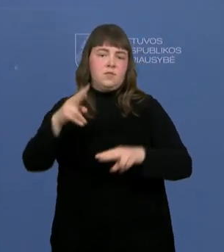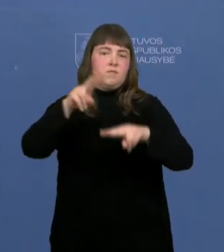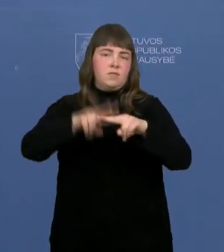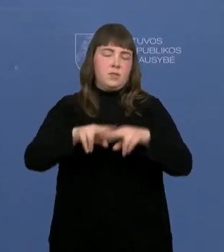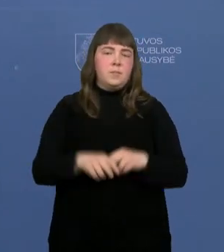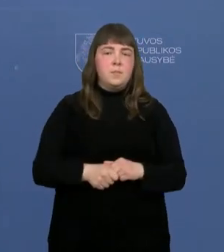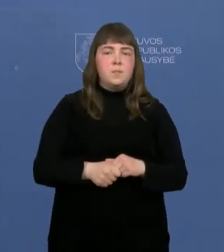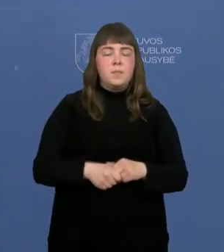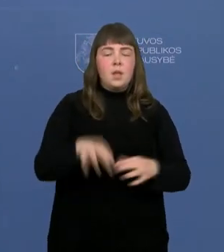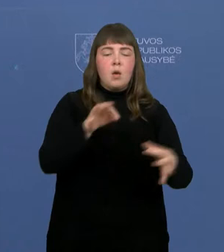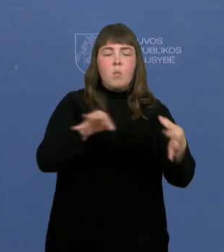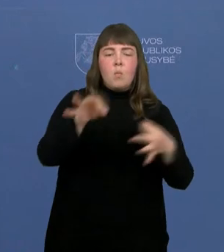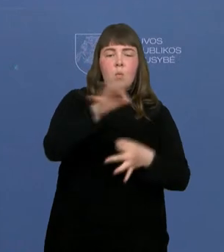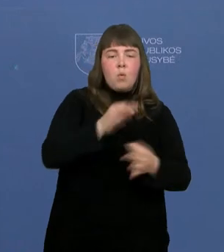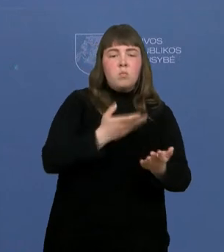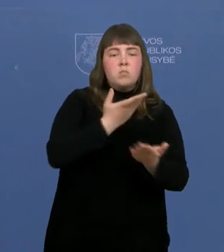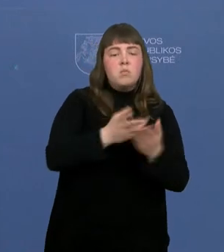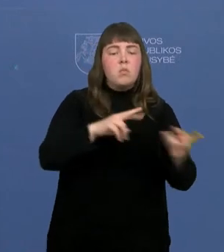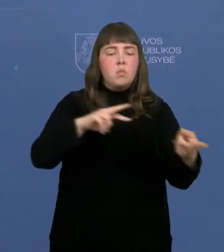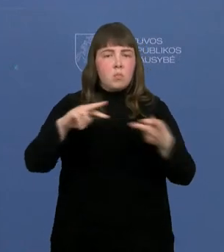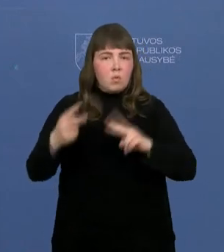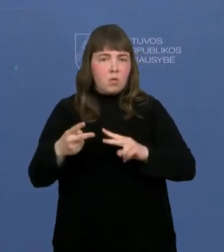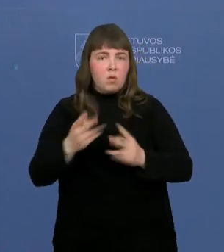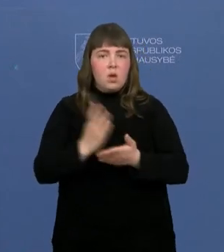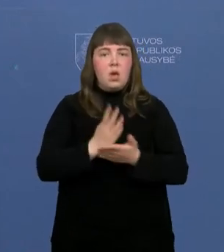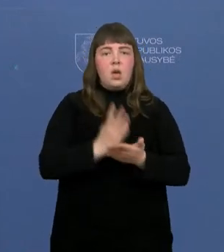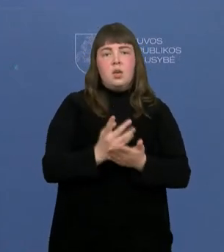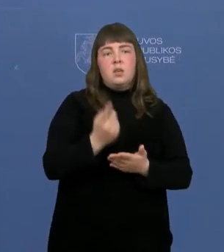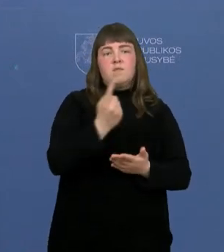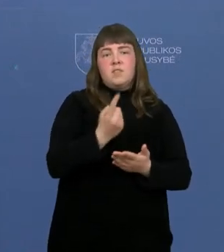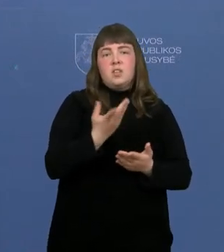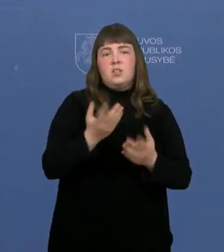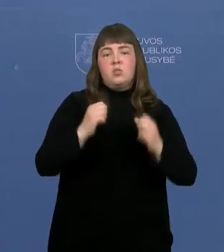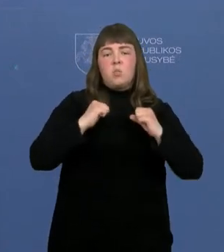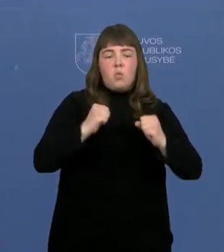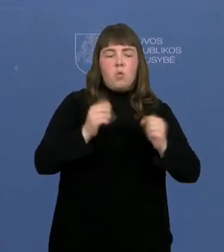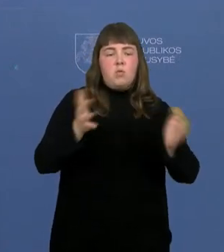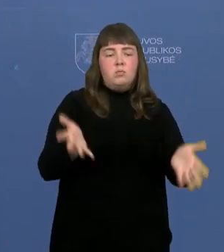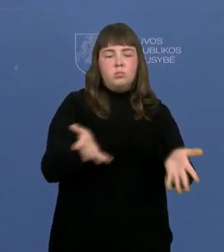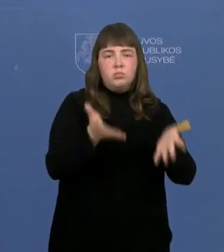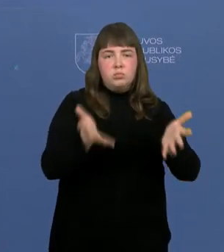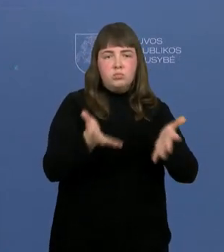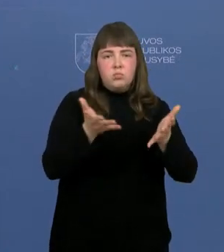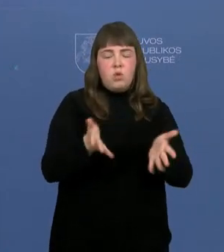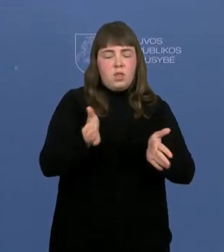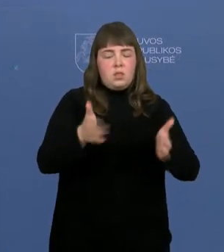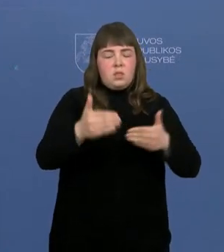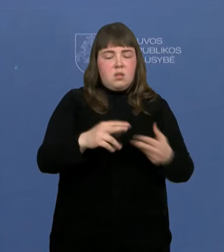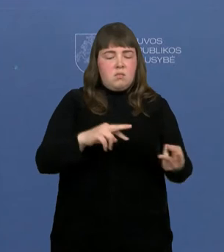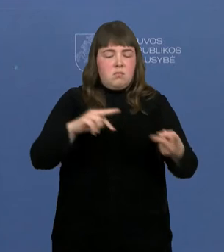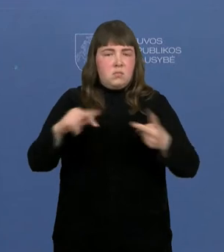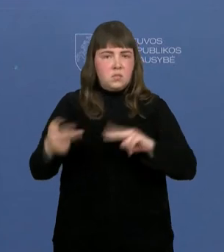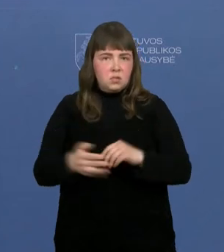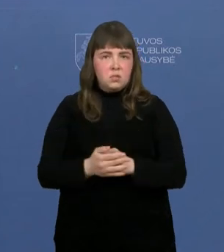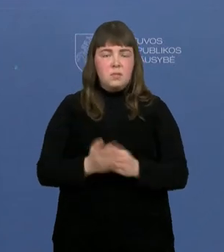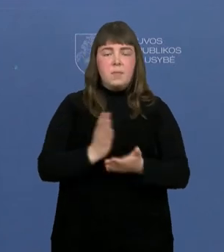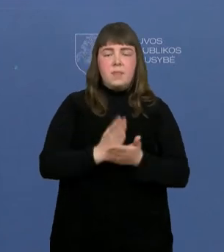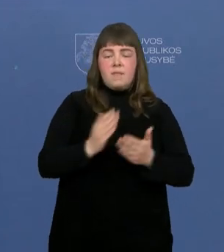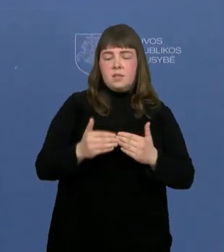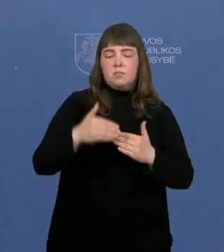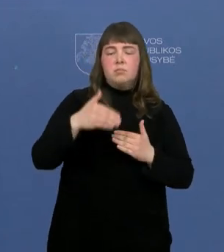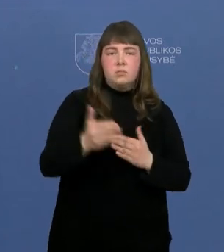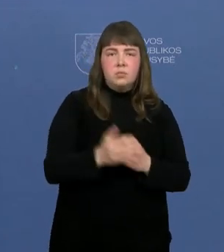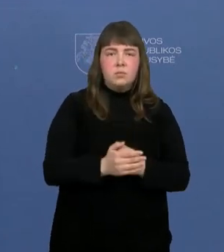pokyčiai yra tik vienas iš sportininkos skatinimo sisteminių pokyčių ir tai vienas iš etapų.